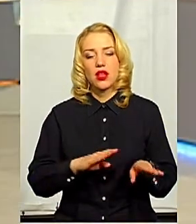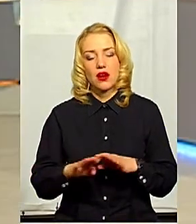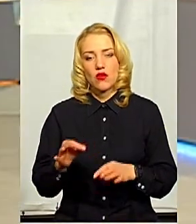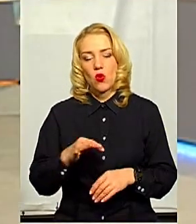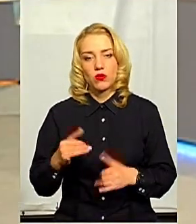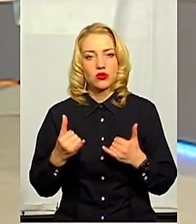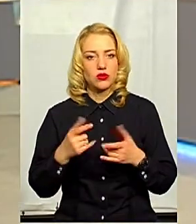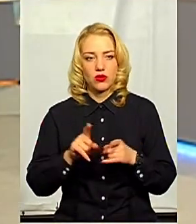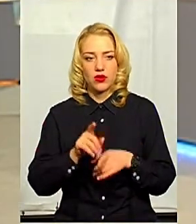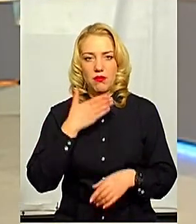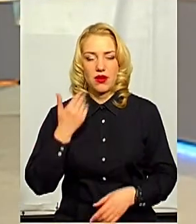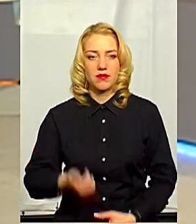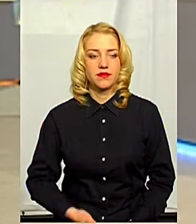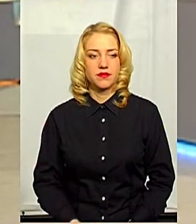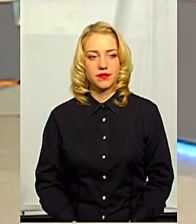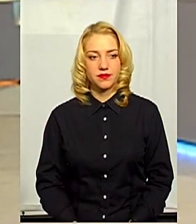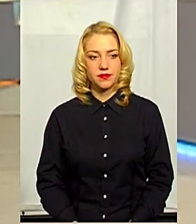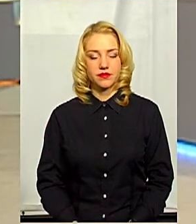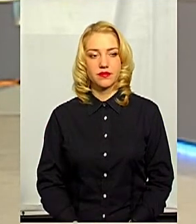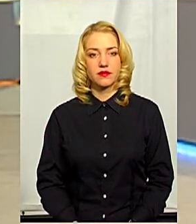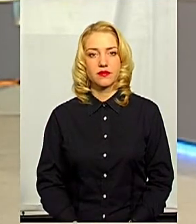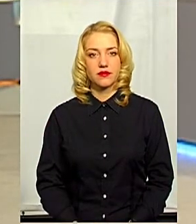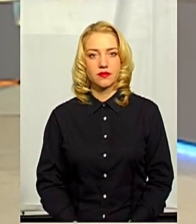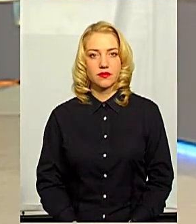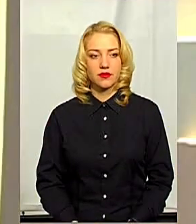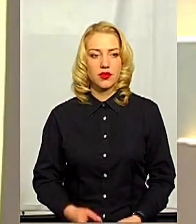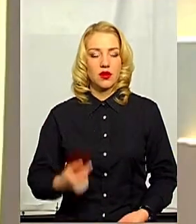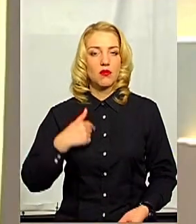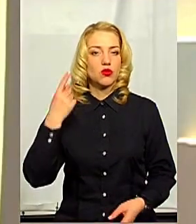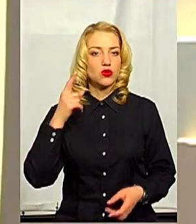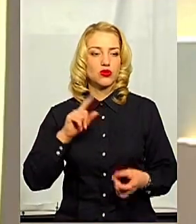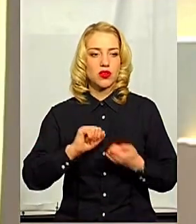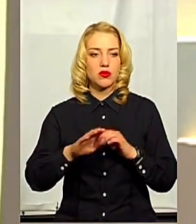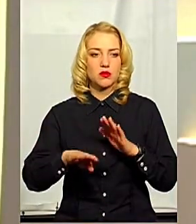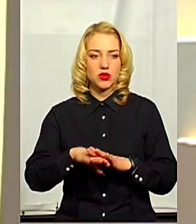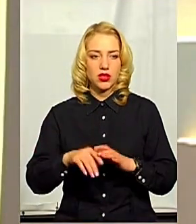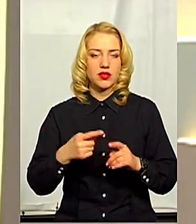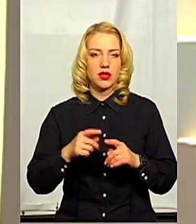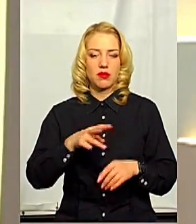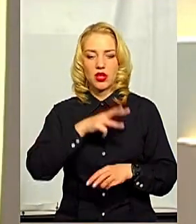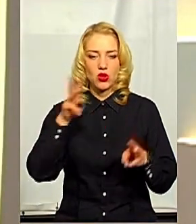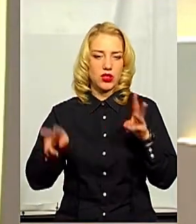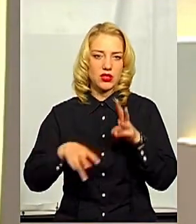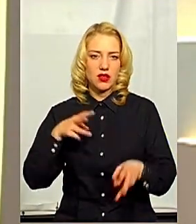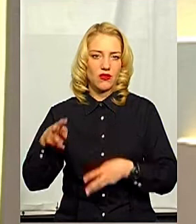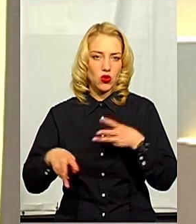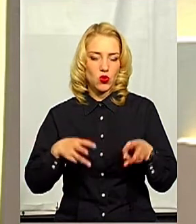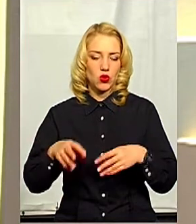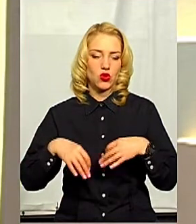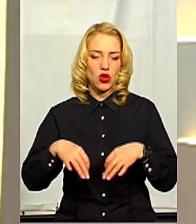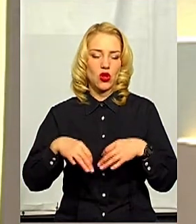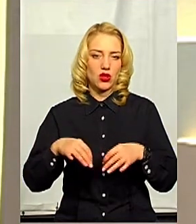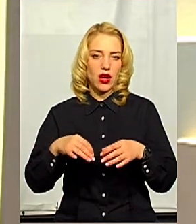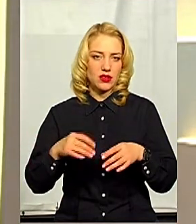області сьогодні таке не прийнято. Ми от почули, що і в Кавянці-Подільському дезінфікують, і так громадський транспорт почули, і в